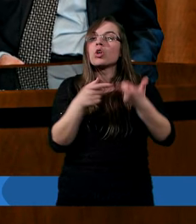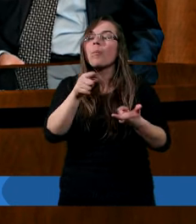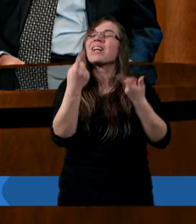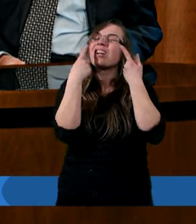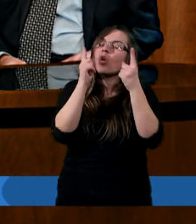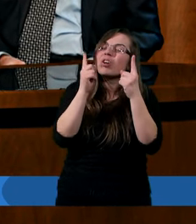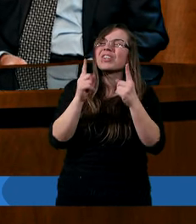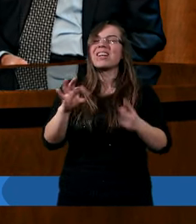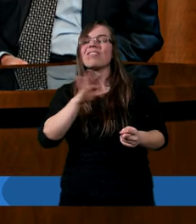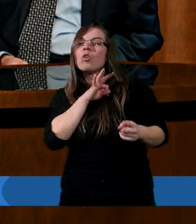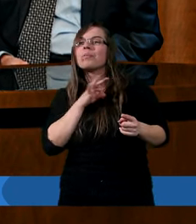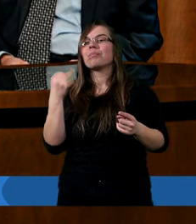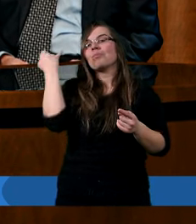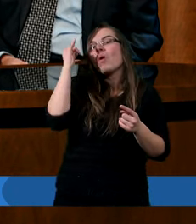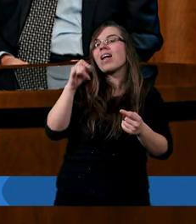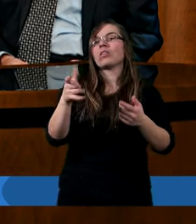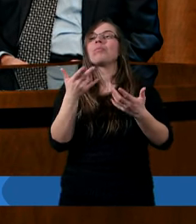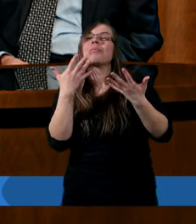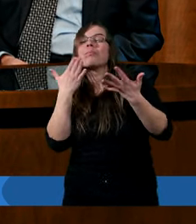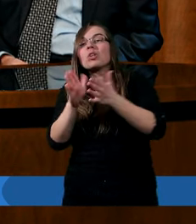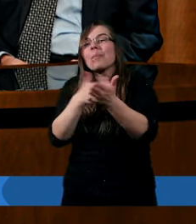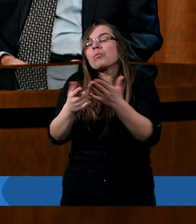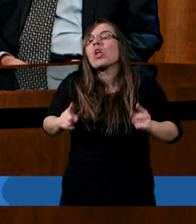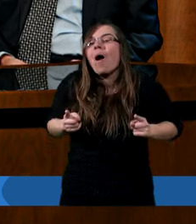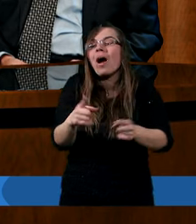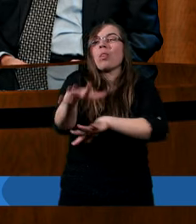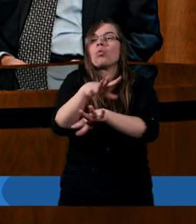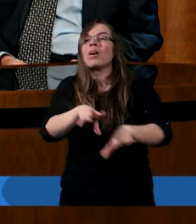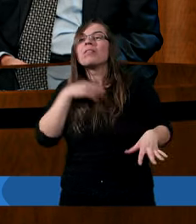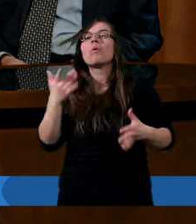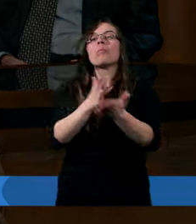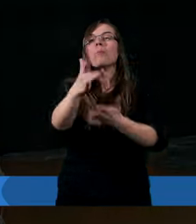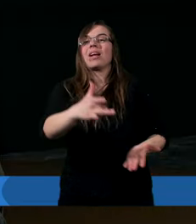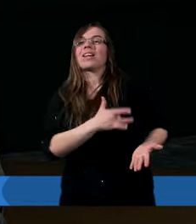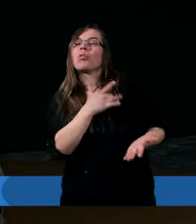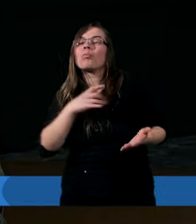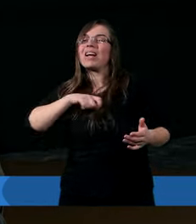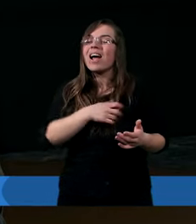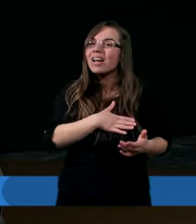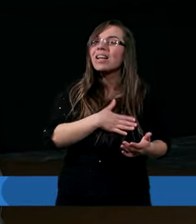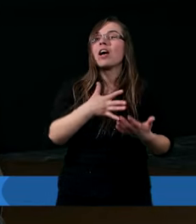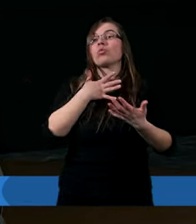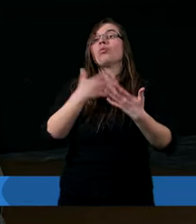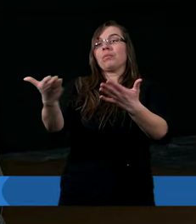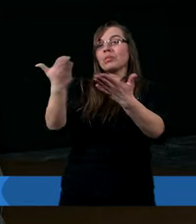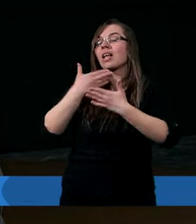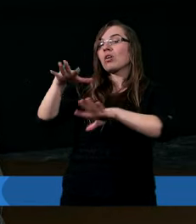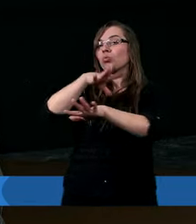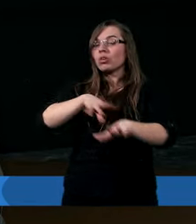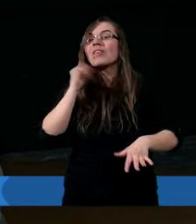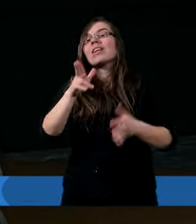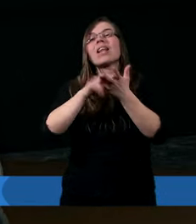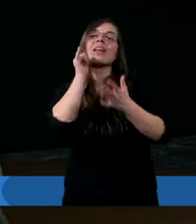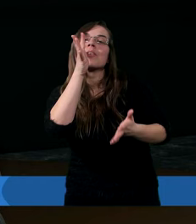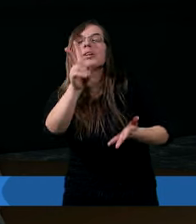dostrzegam m.in. działanie Ducha Świętego poprzez sumienie, poprzez okoliczności i doświadczenia, z którymi się